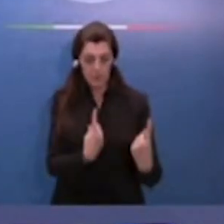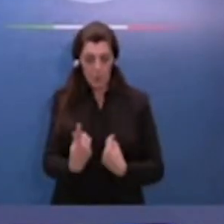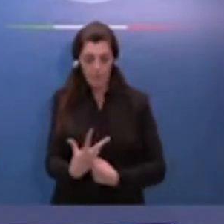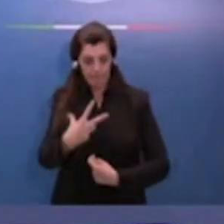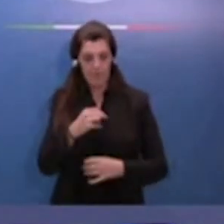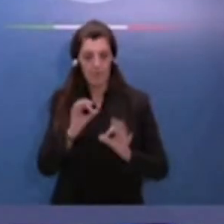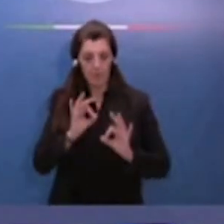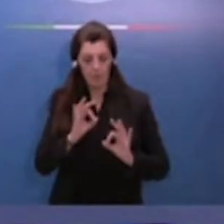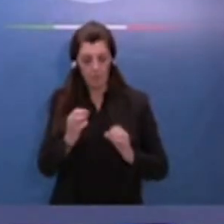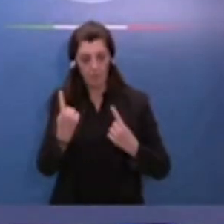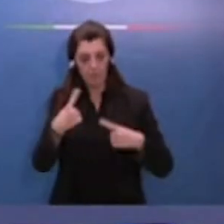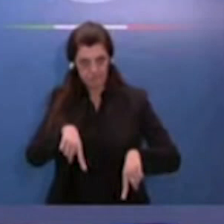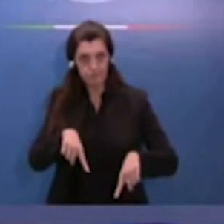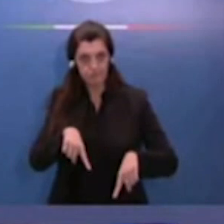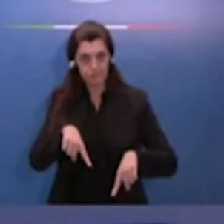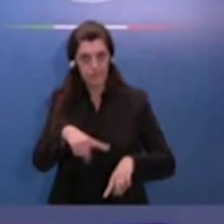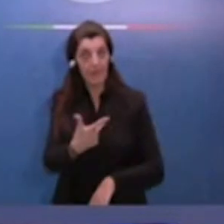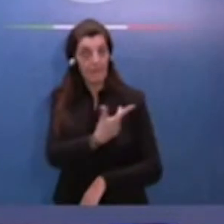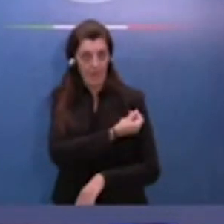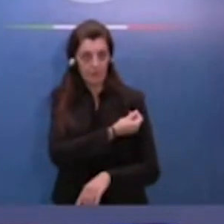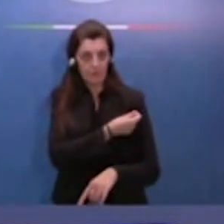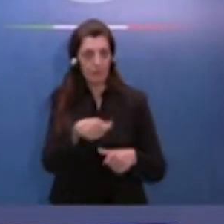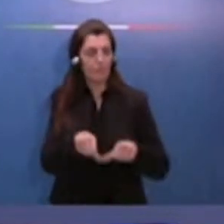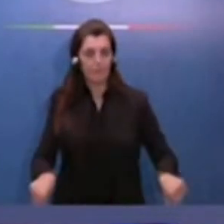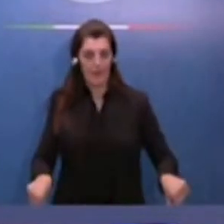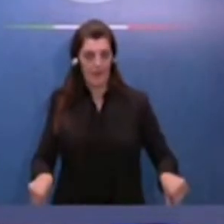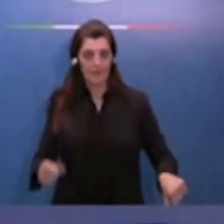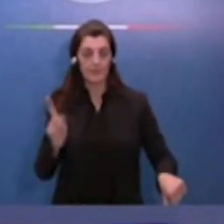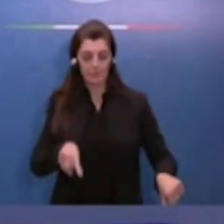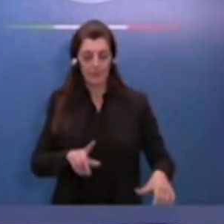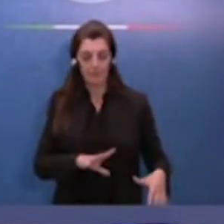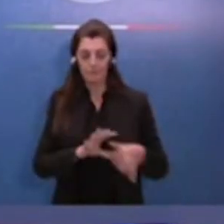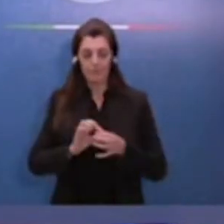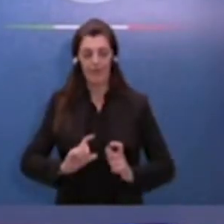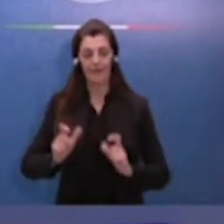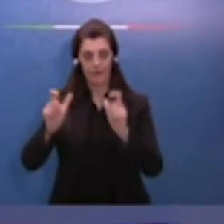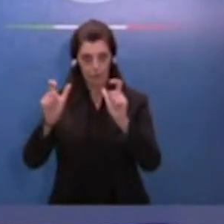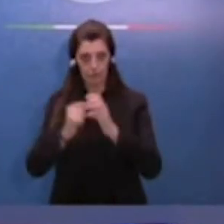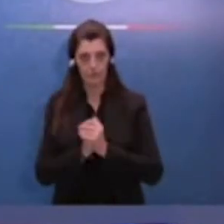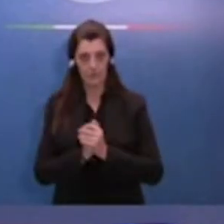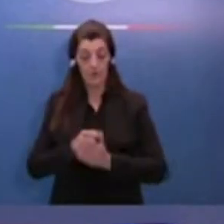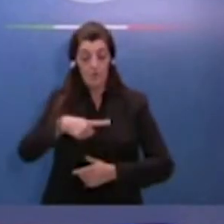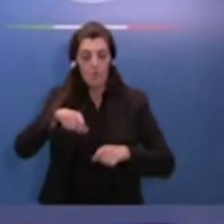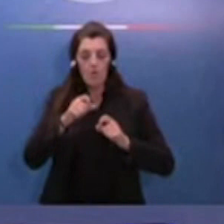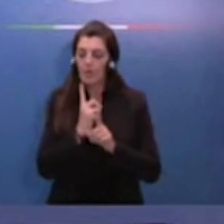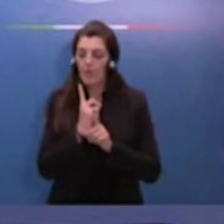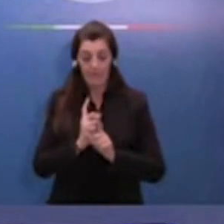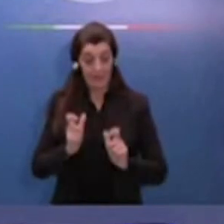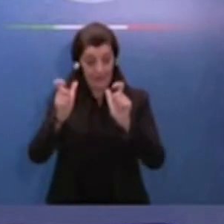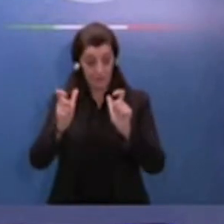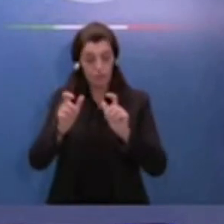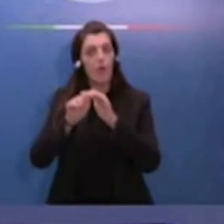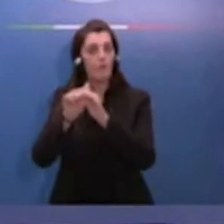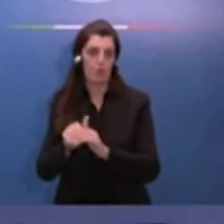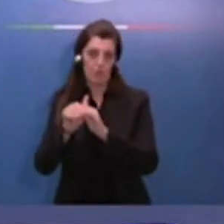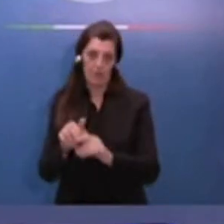'ingrediente fondamentale per la crescita, che dobbiamo proteggere questa crescita in tutti i modi possibili, che